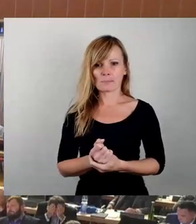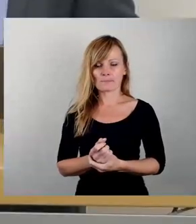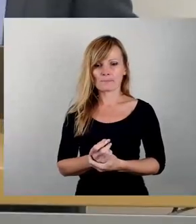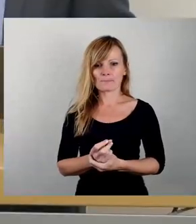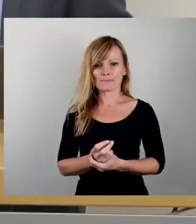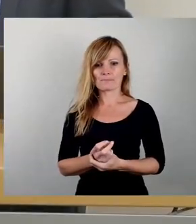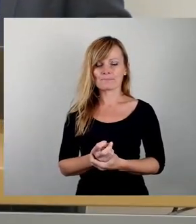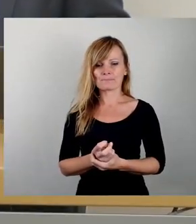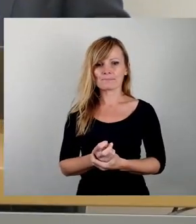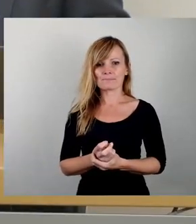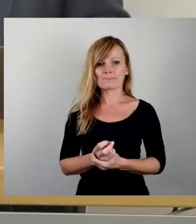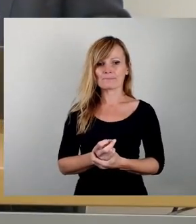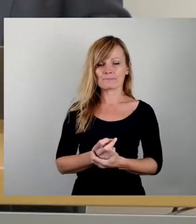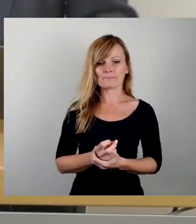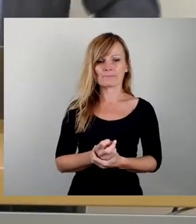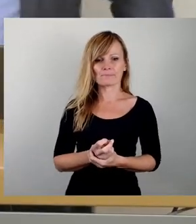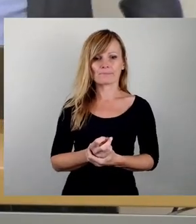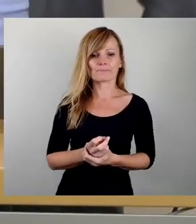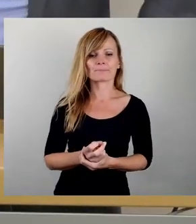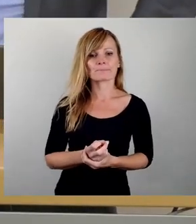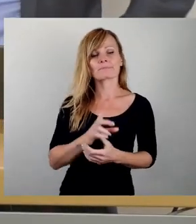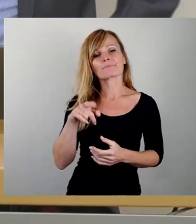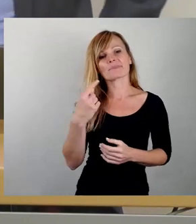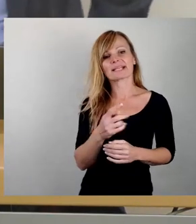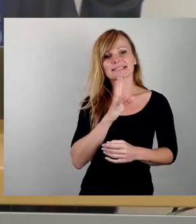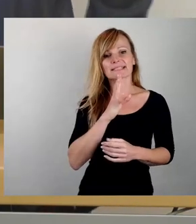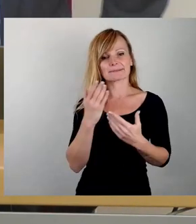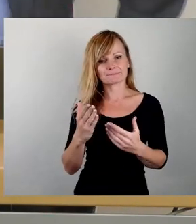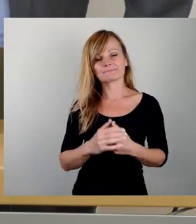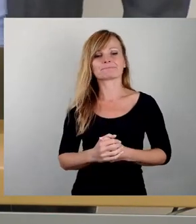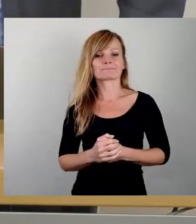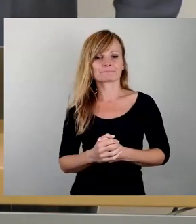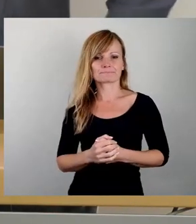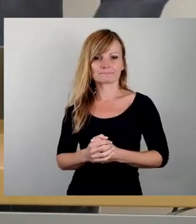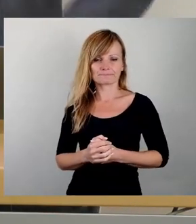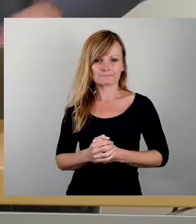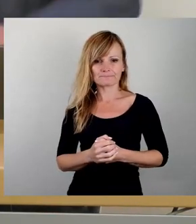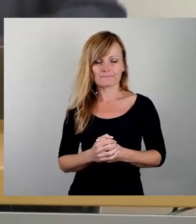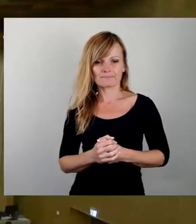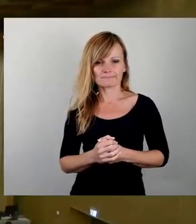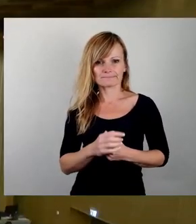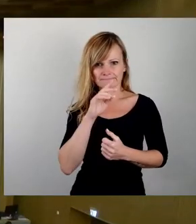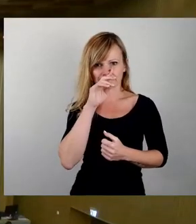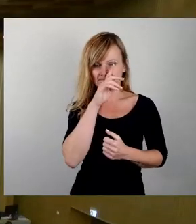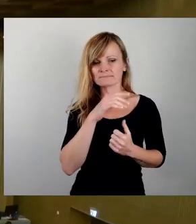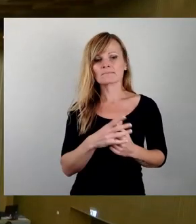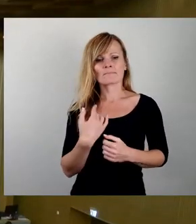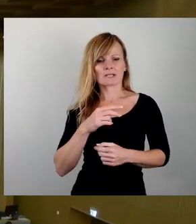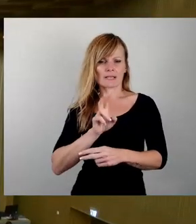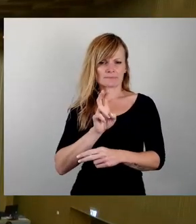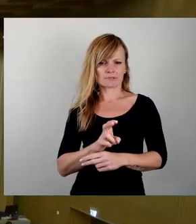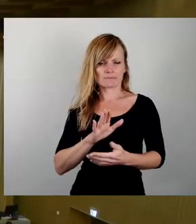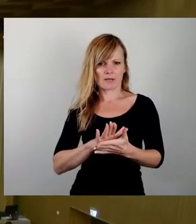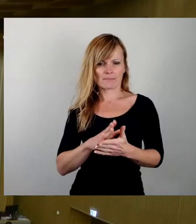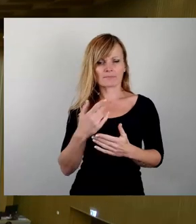Okay, kommen wir zur nächsten Rednerin, Agnes Scharnetzky-Winner. Ich kann es gleich von hier aus machen. Also wir können